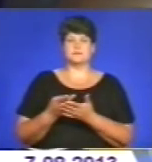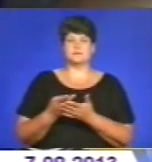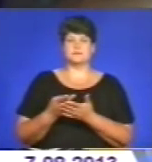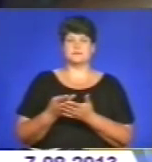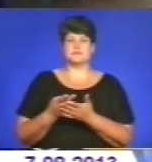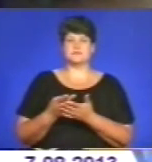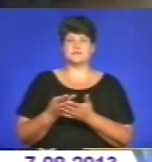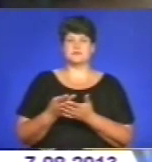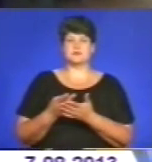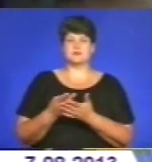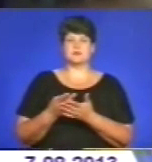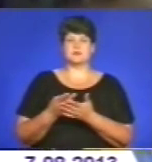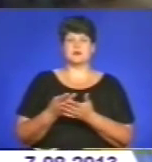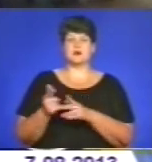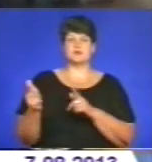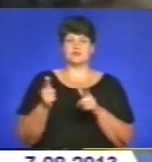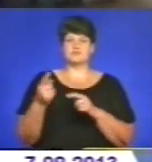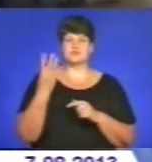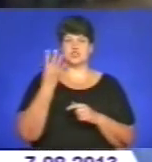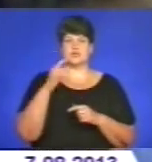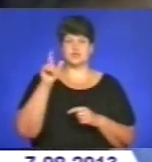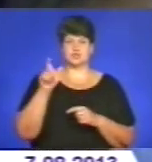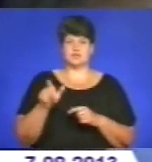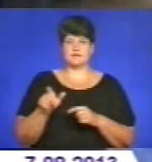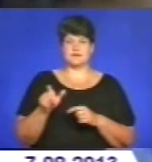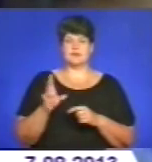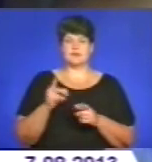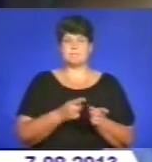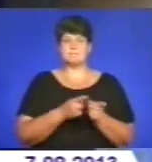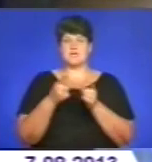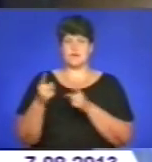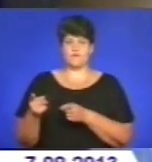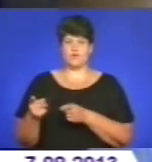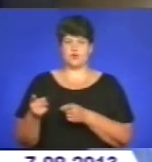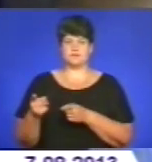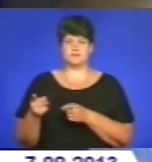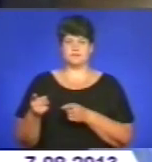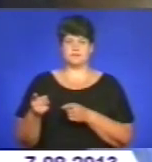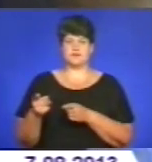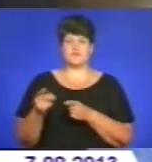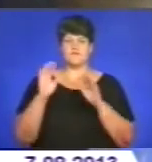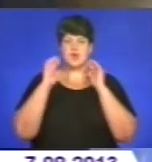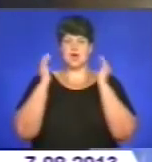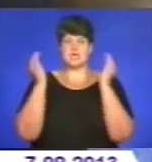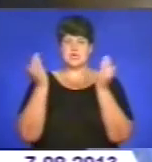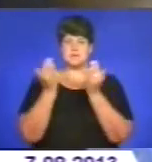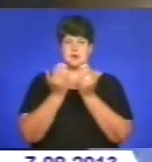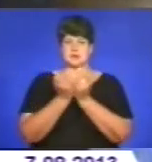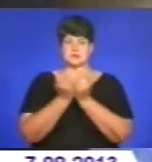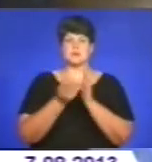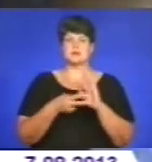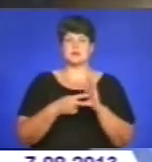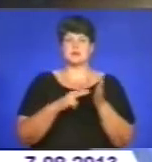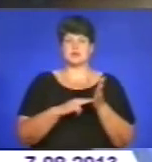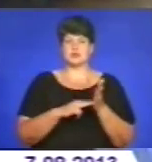Санітарним транспортом. Готовиться ще 4 людини на перевод. І в реанімації планується